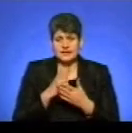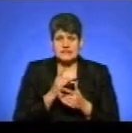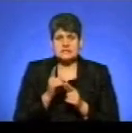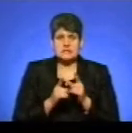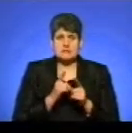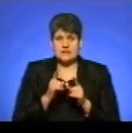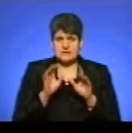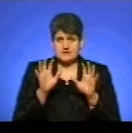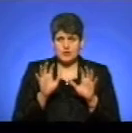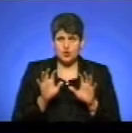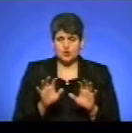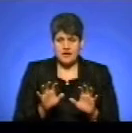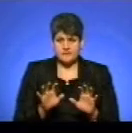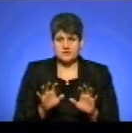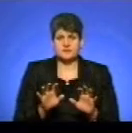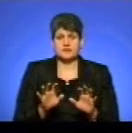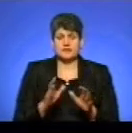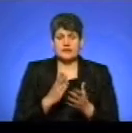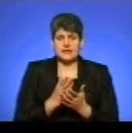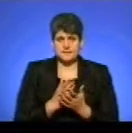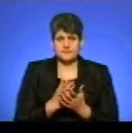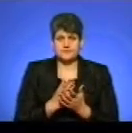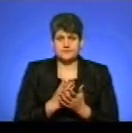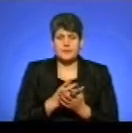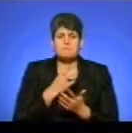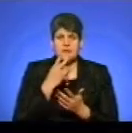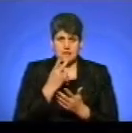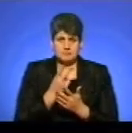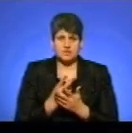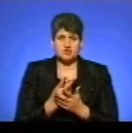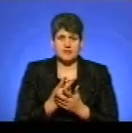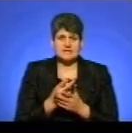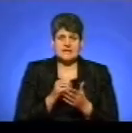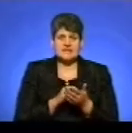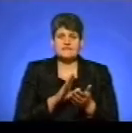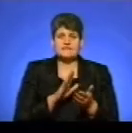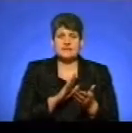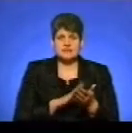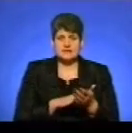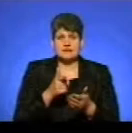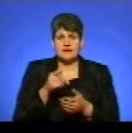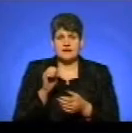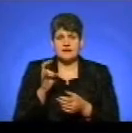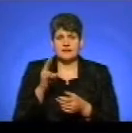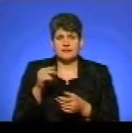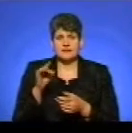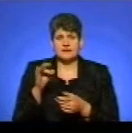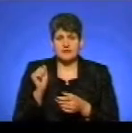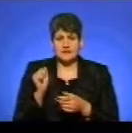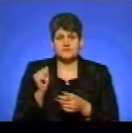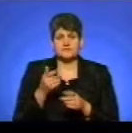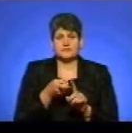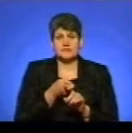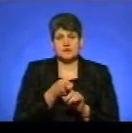законодавстві. Зараз передбачається саме фіксація гендерно обумовленого насильства.